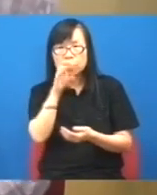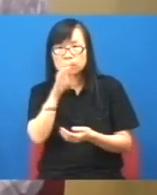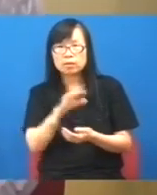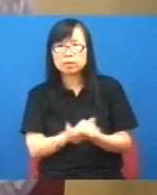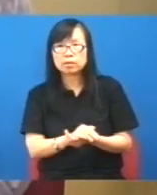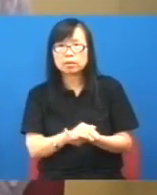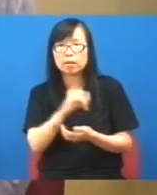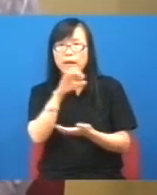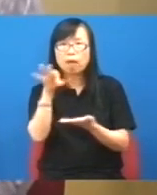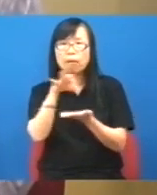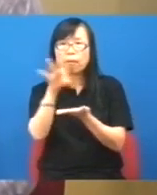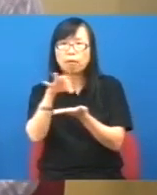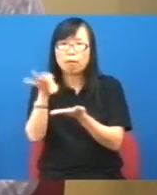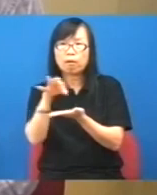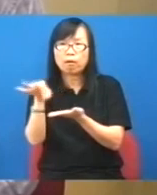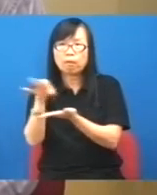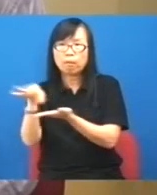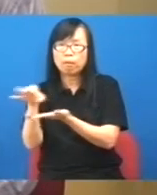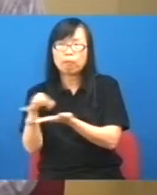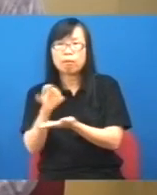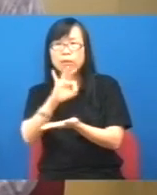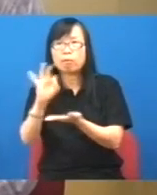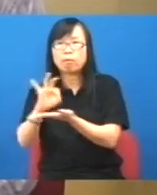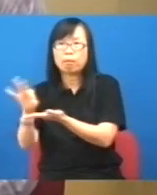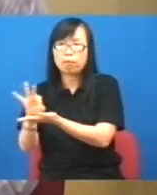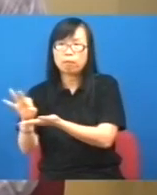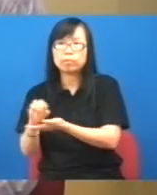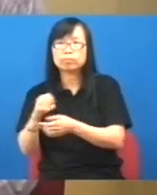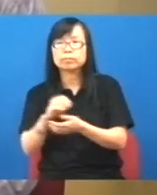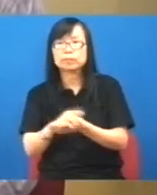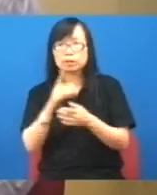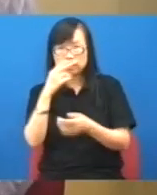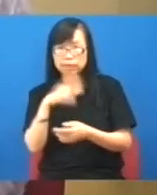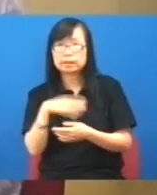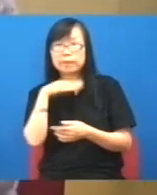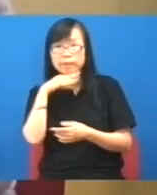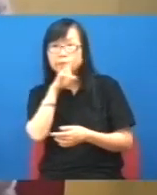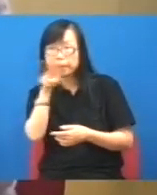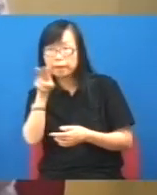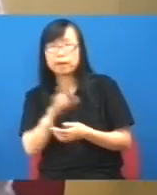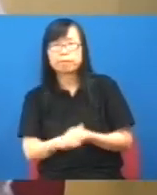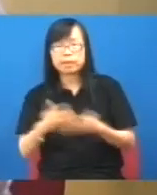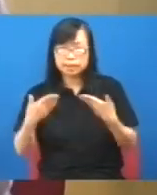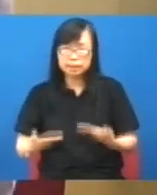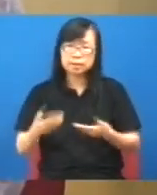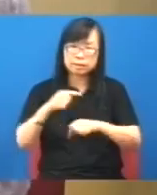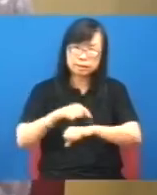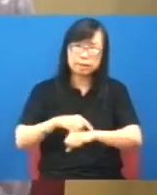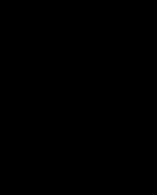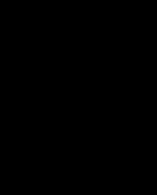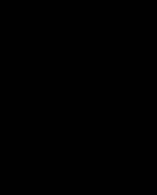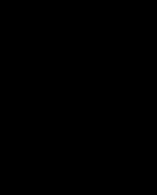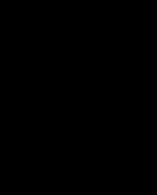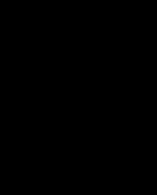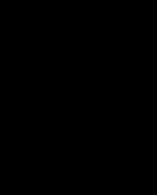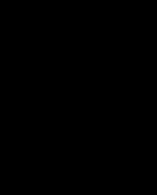票是不是將來都是空投支票呢大家這件事就可以拭目以待這一節時間或者先到這裡我們下一節再見